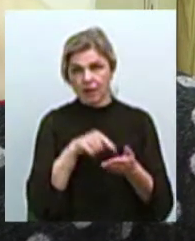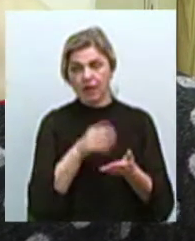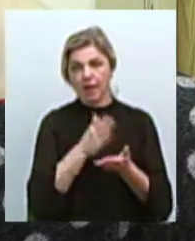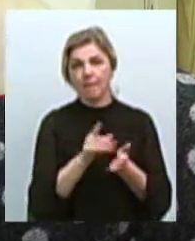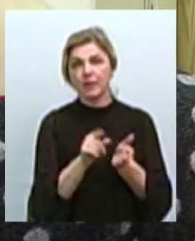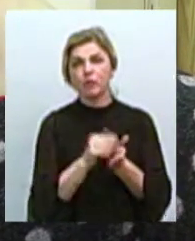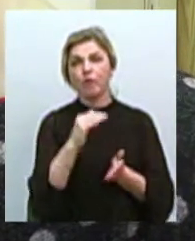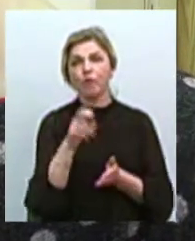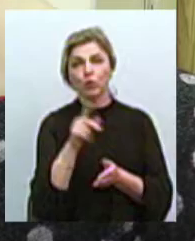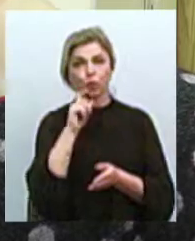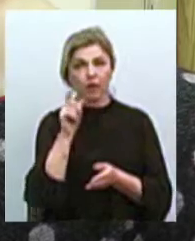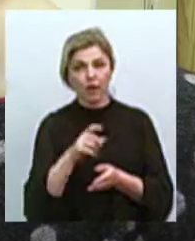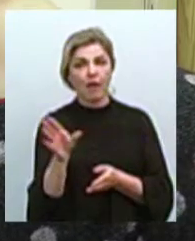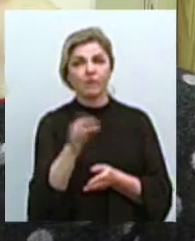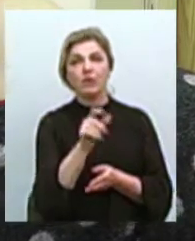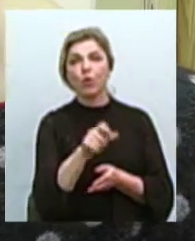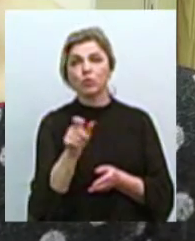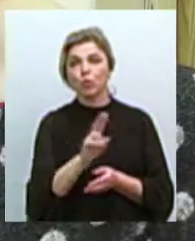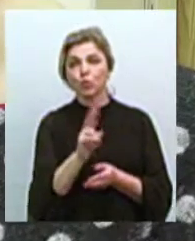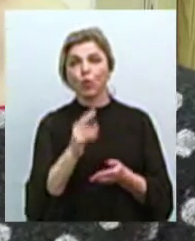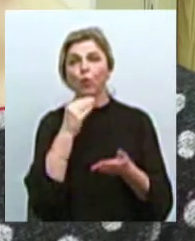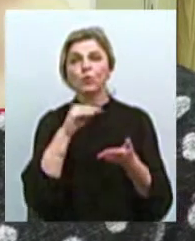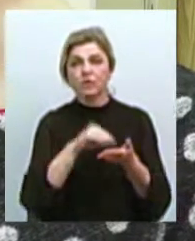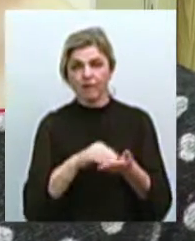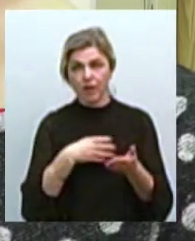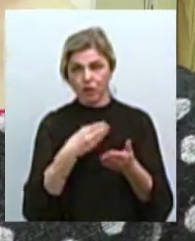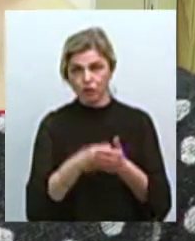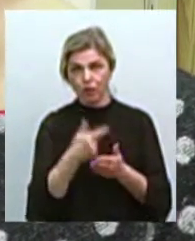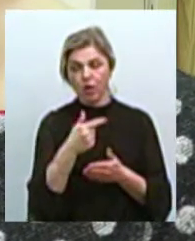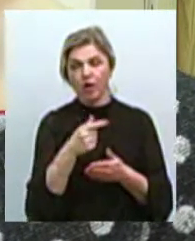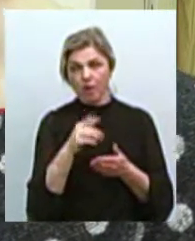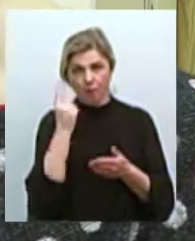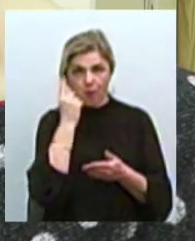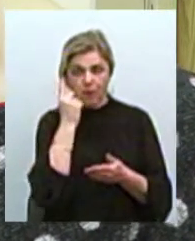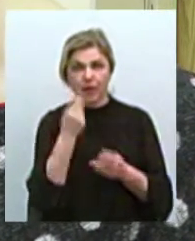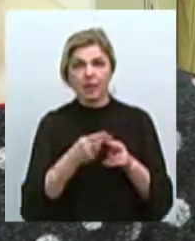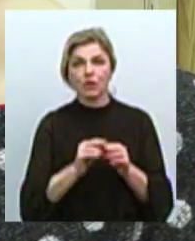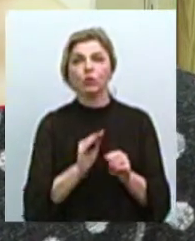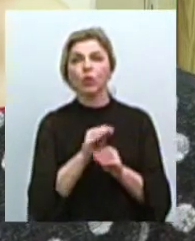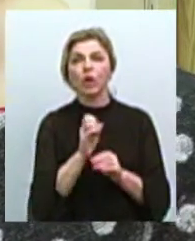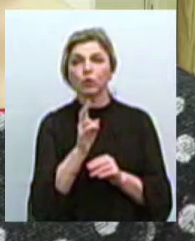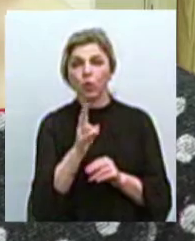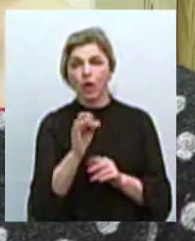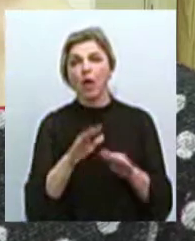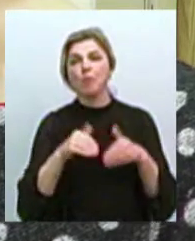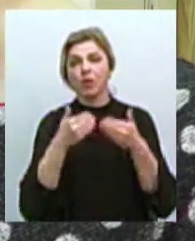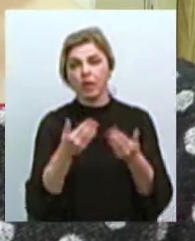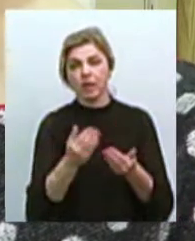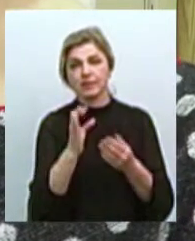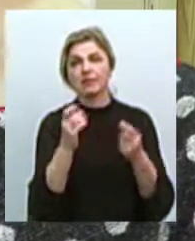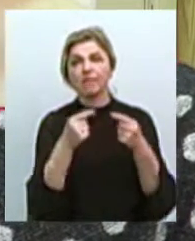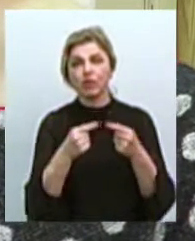України, тому всі ті особи, які вже встановили на свої гаджети цей додаток і звертаються з відповідними